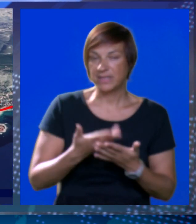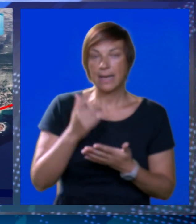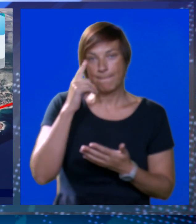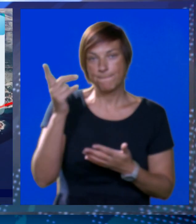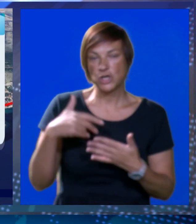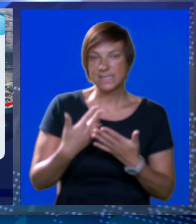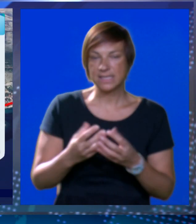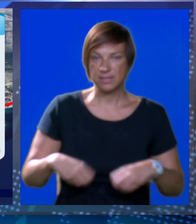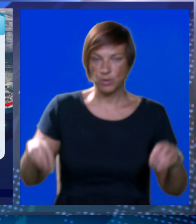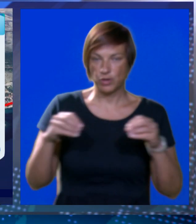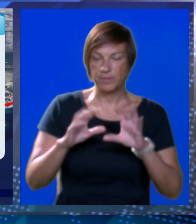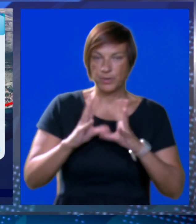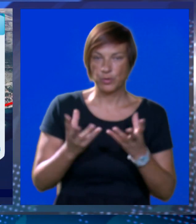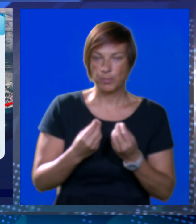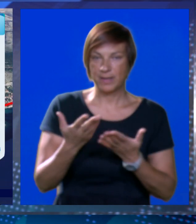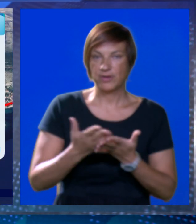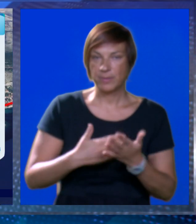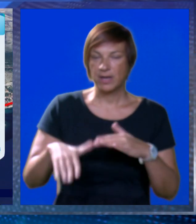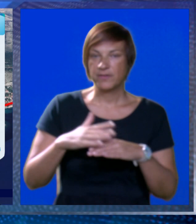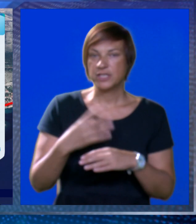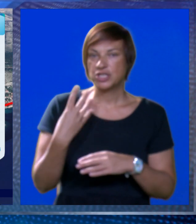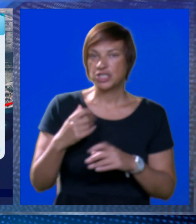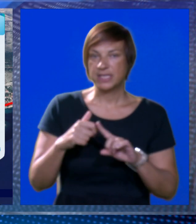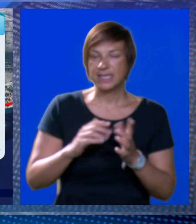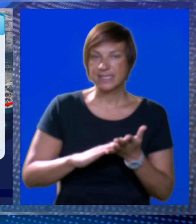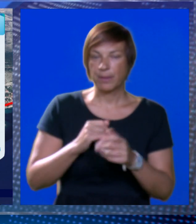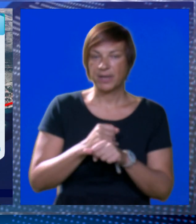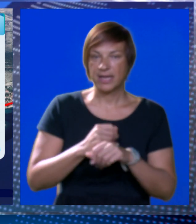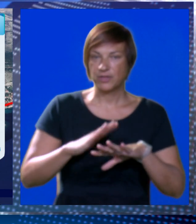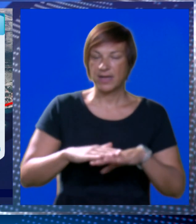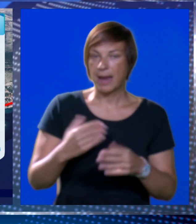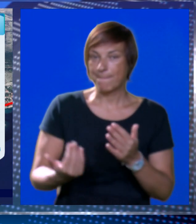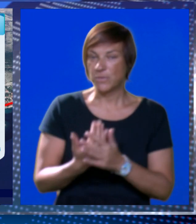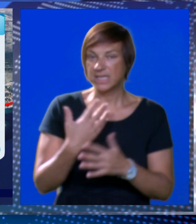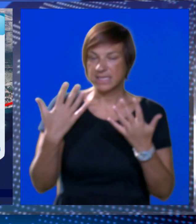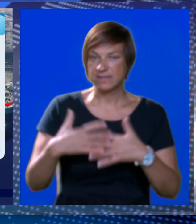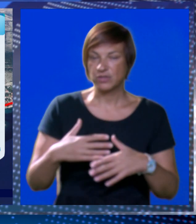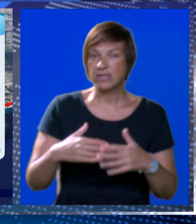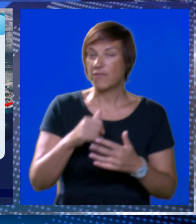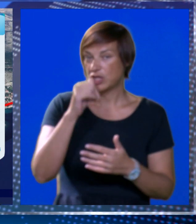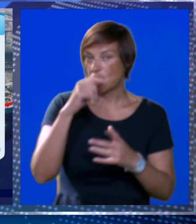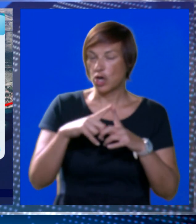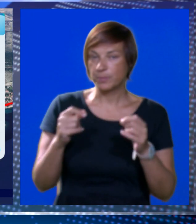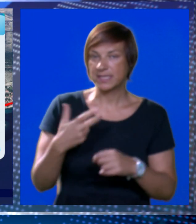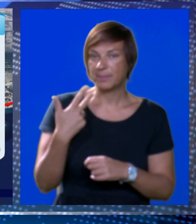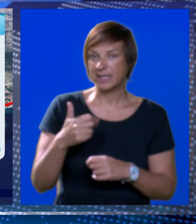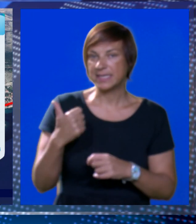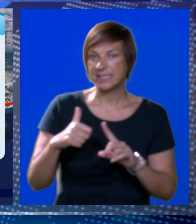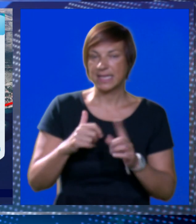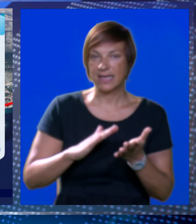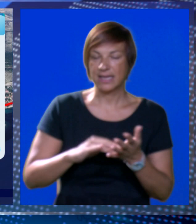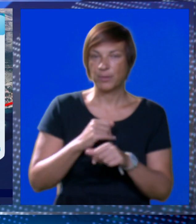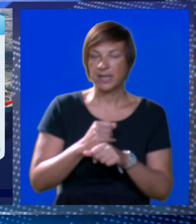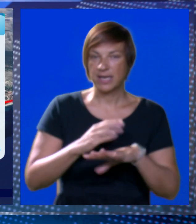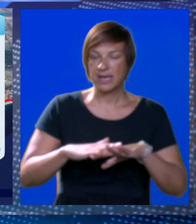Podsjetimo, ovim projektom ukupno je planirano više od 40 km ratova na modernizaciji sustava vodoopskrbe, kao i 31